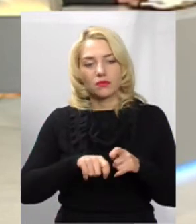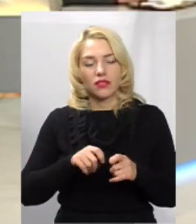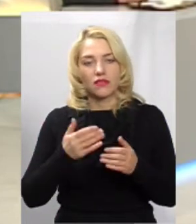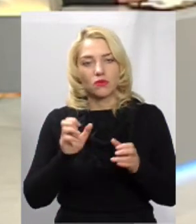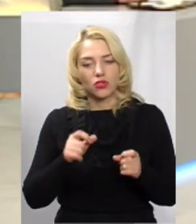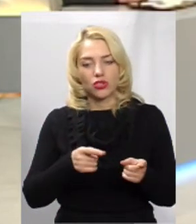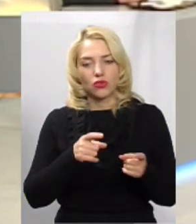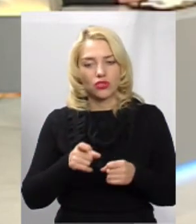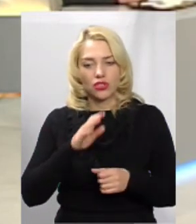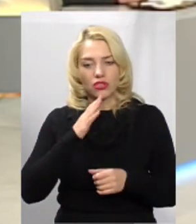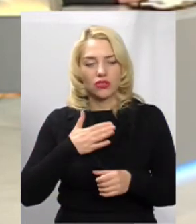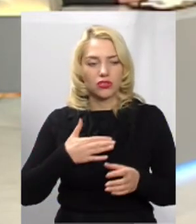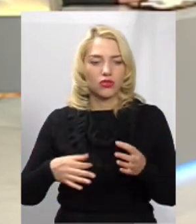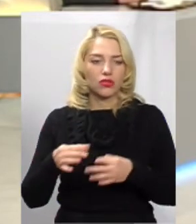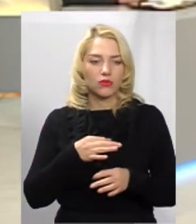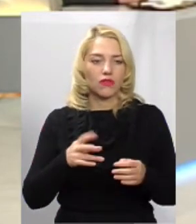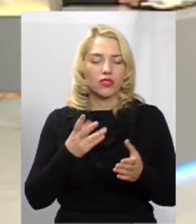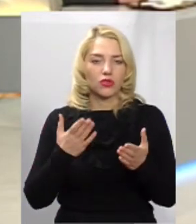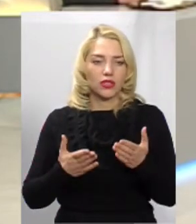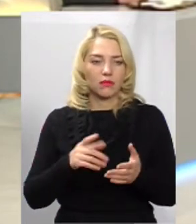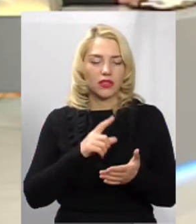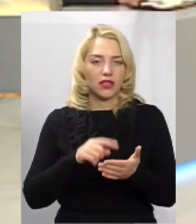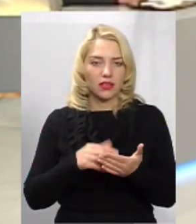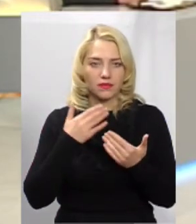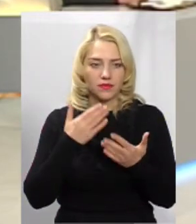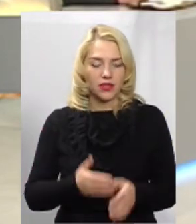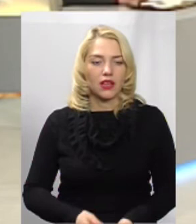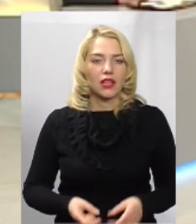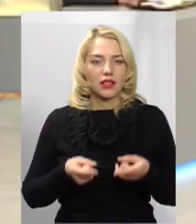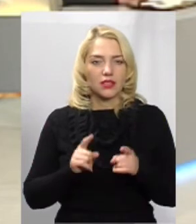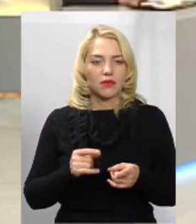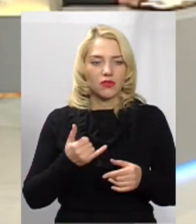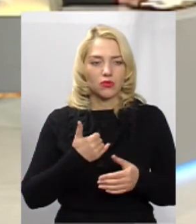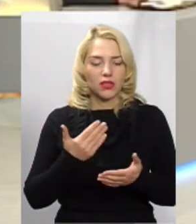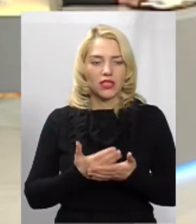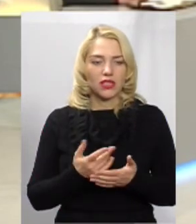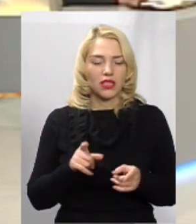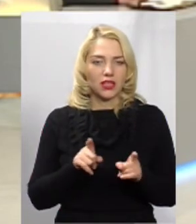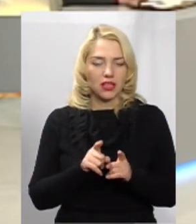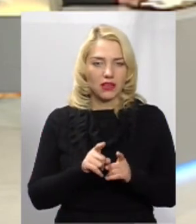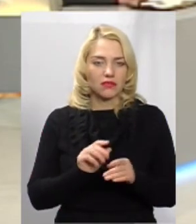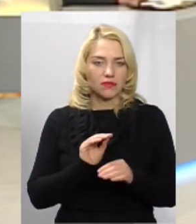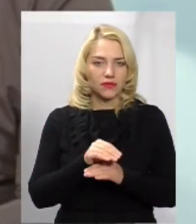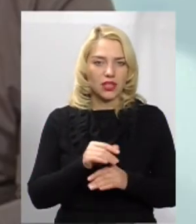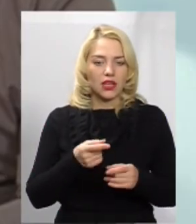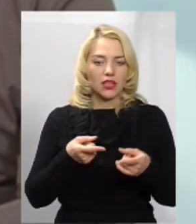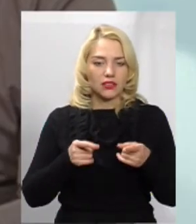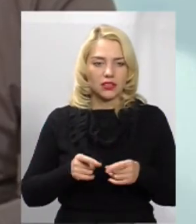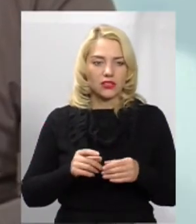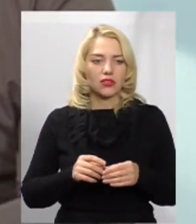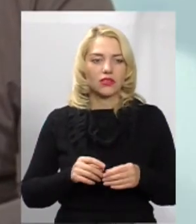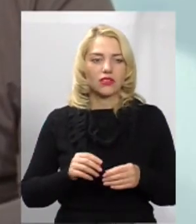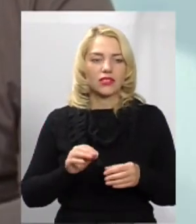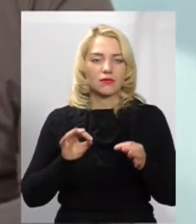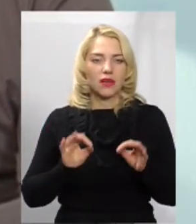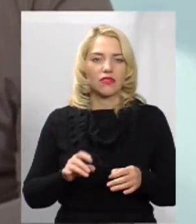розмови, якщо наразі є у когось якісь питання. Пані Светлана? Насправді, в мене є трішечки ремарка така. Дійсно, це справедливо, що